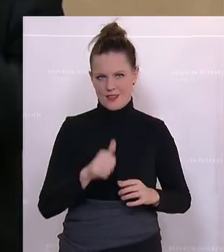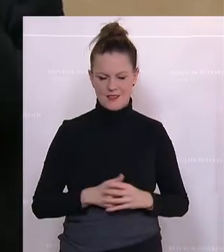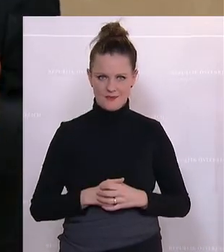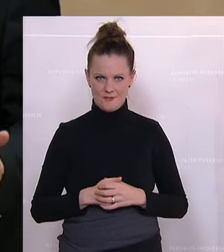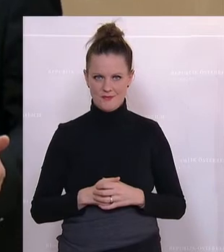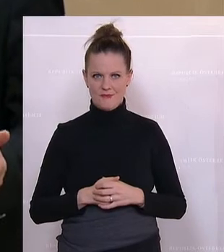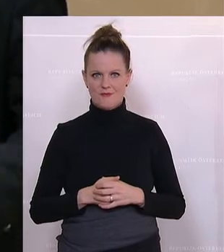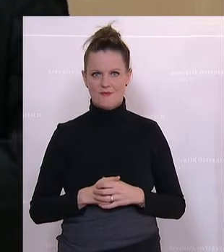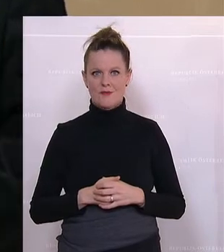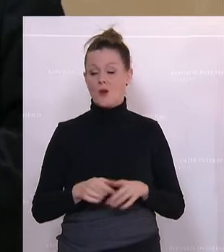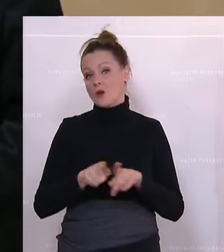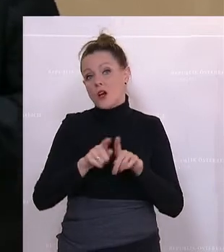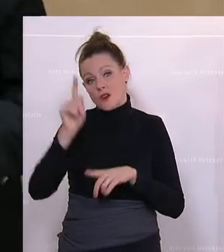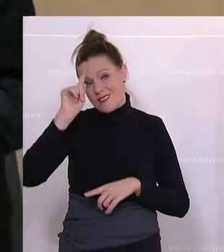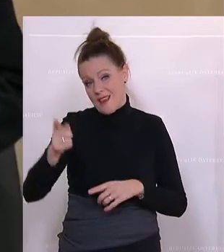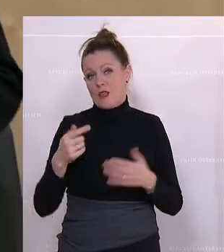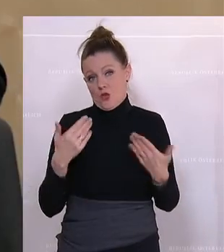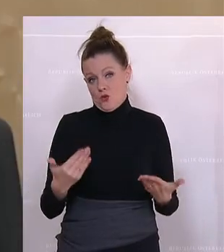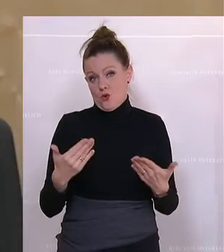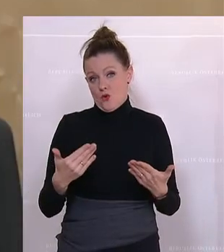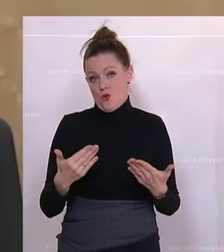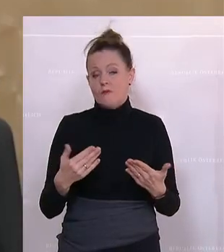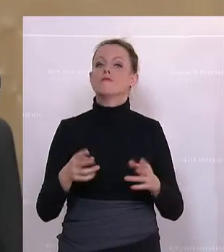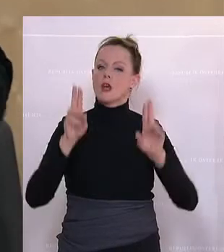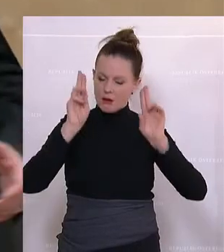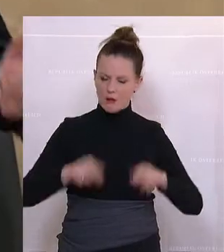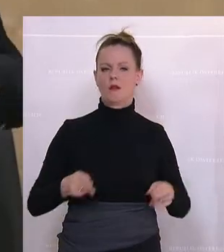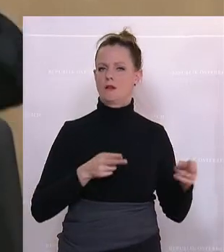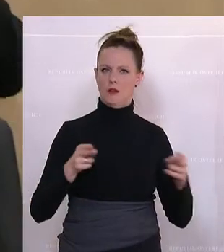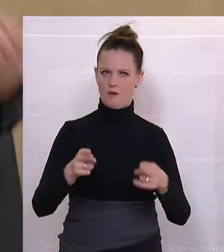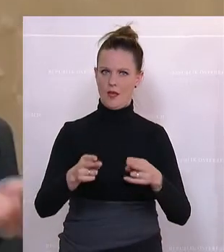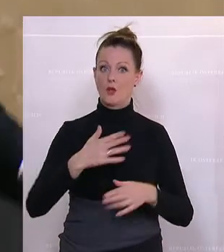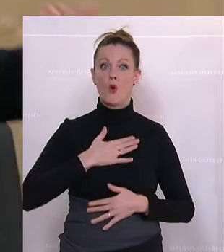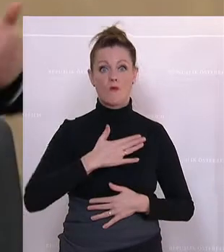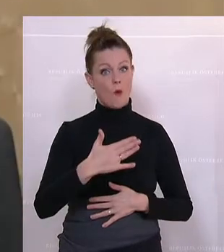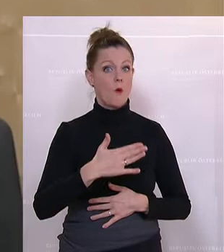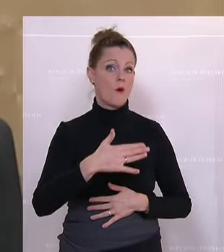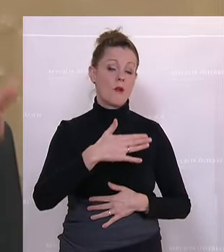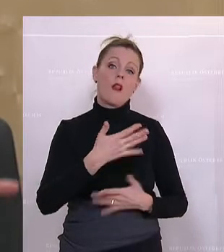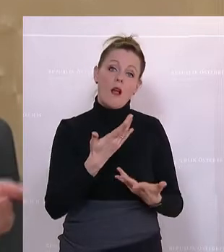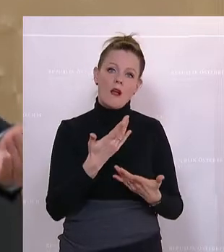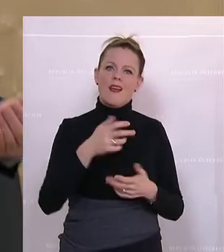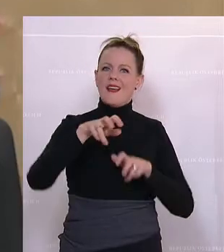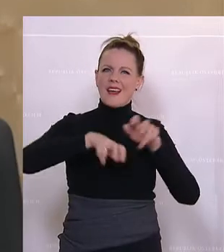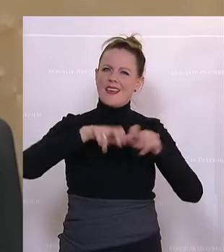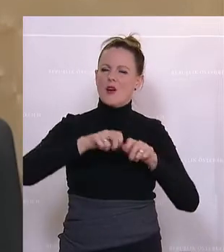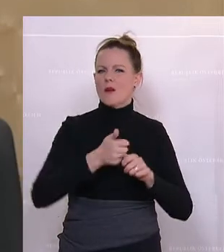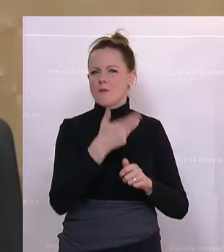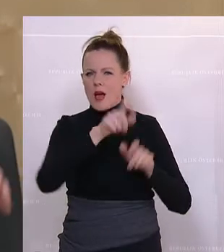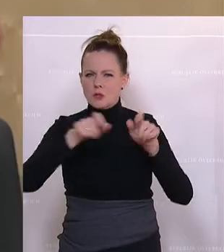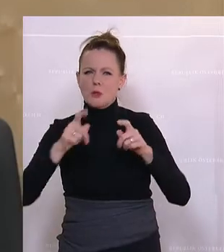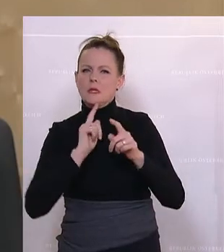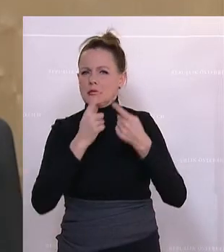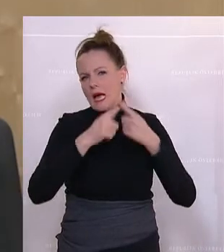glaube ich, geht es genau in die richtige Richtung, obwohl einzelne in der Regierung das jeweils ein bisschen anders